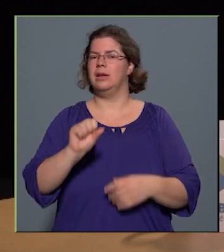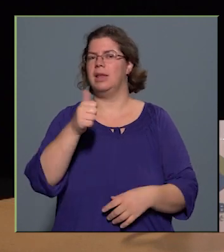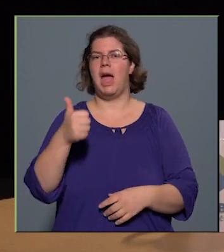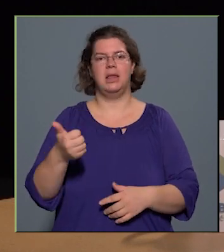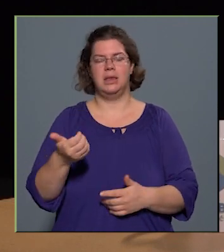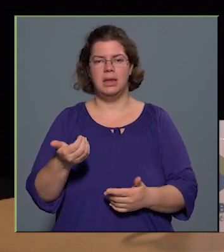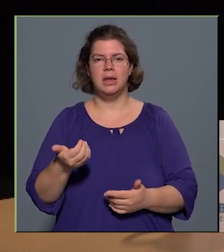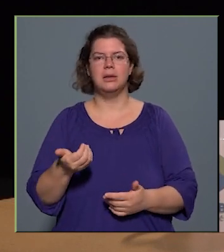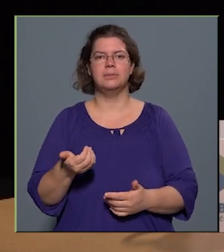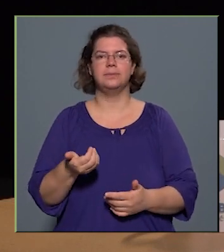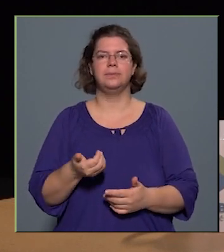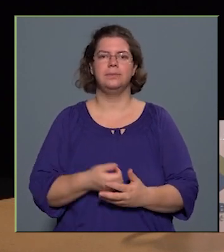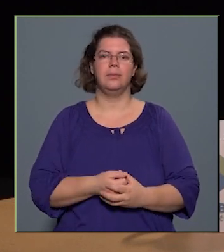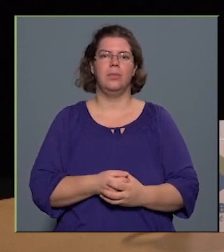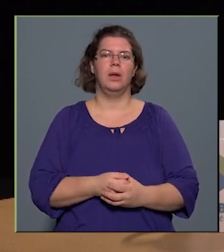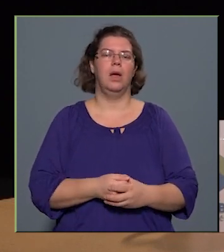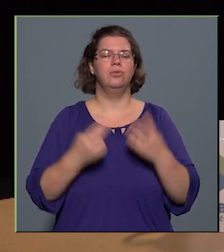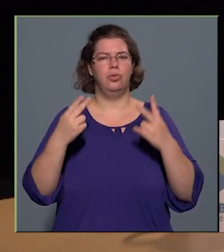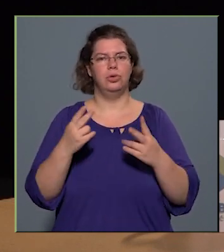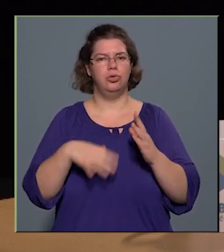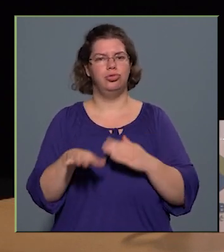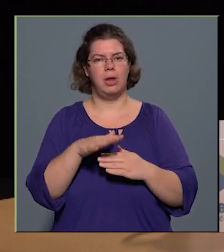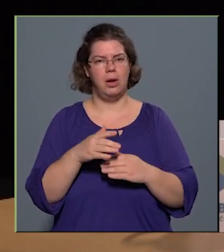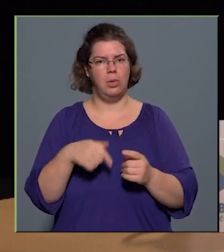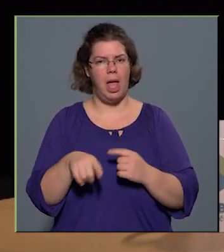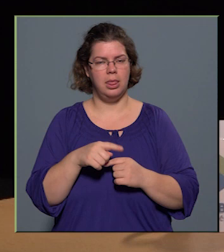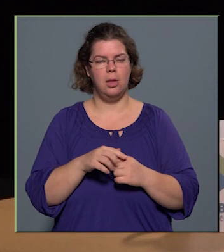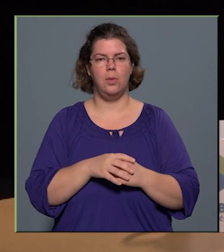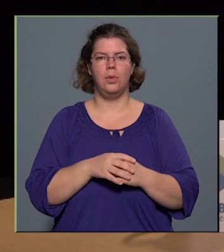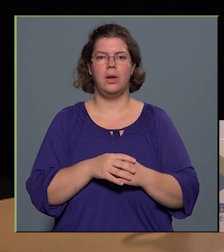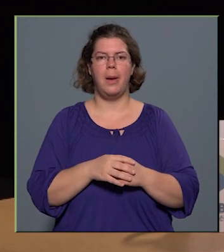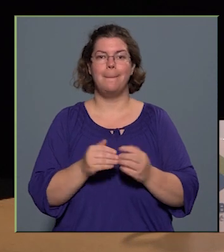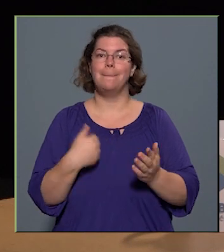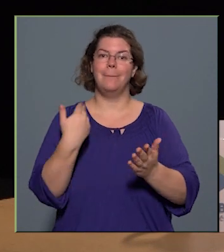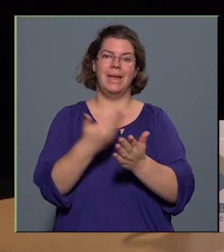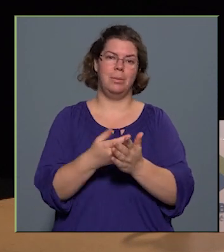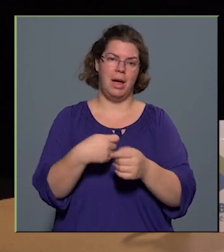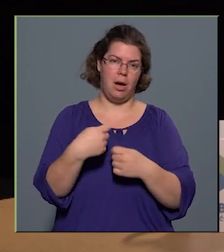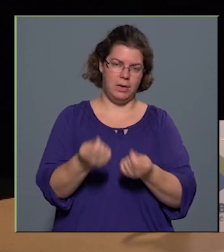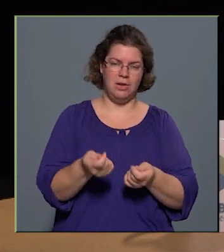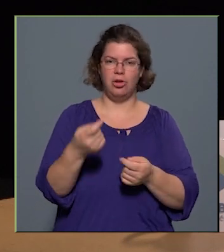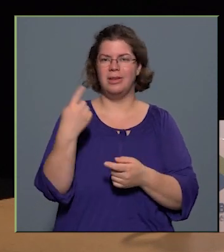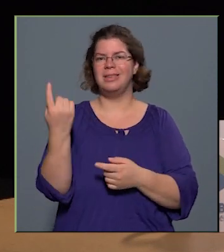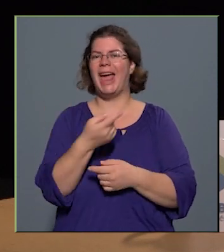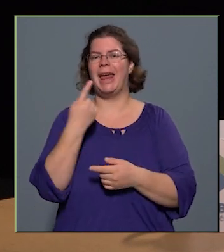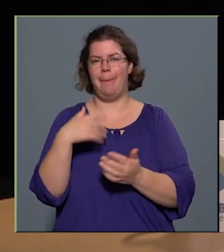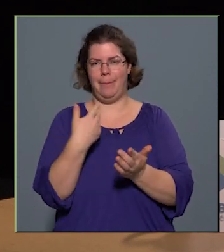fontos területünk a bérbeadása, terem bérbeadása.